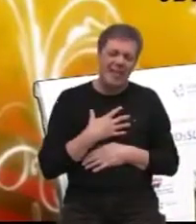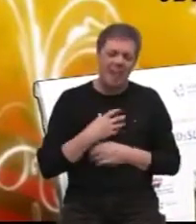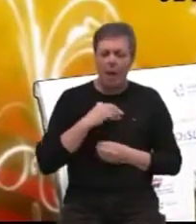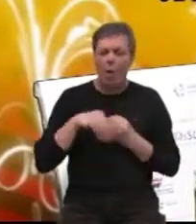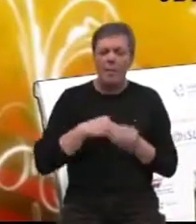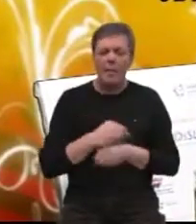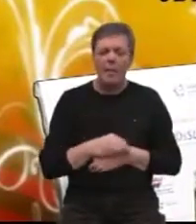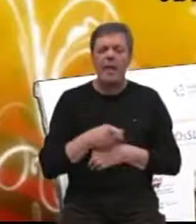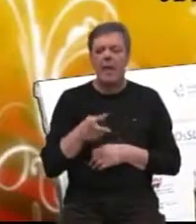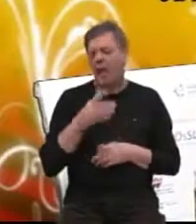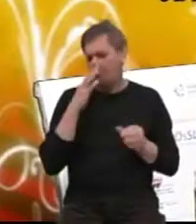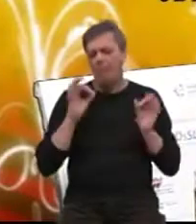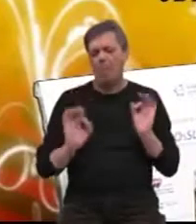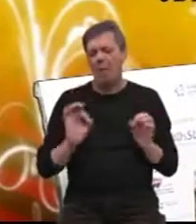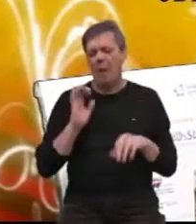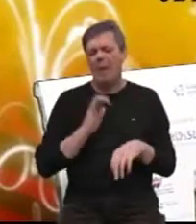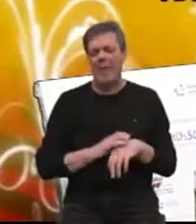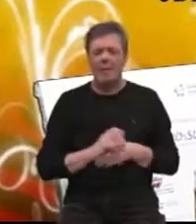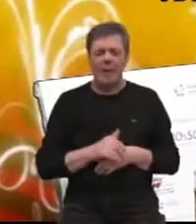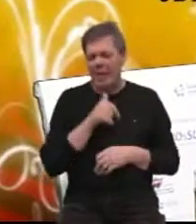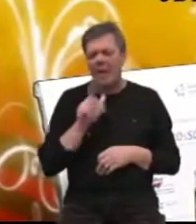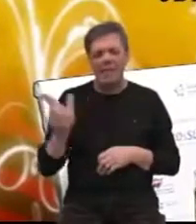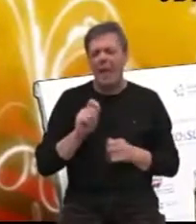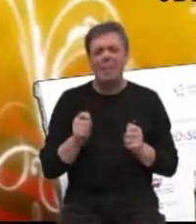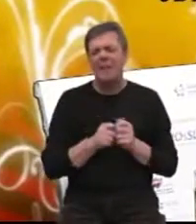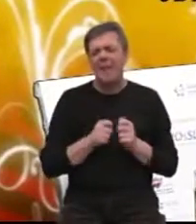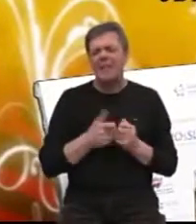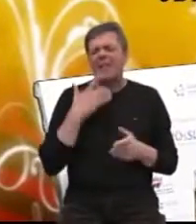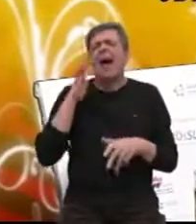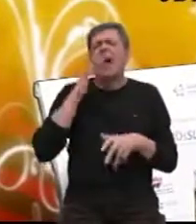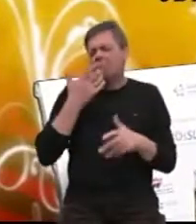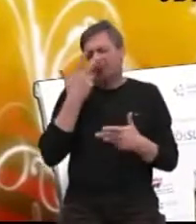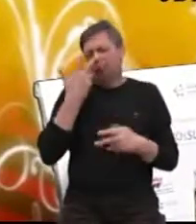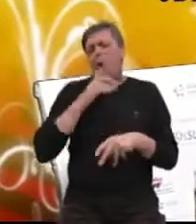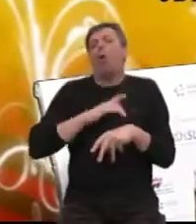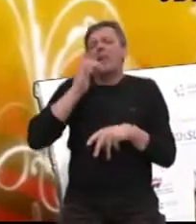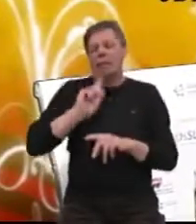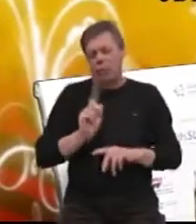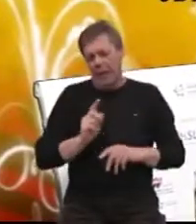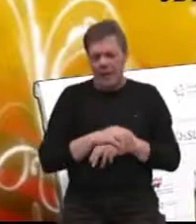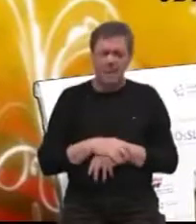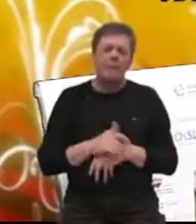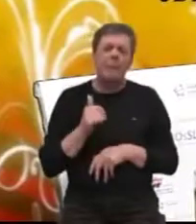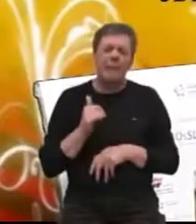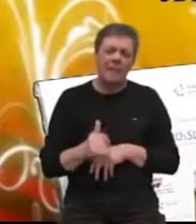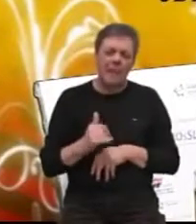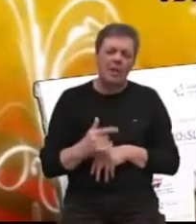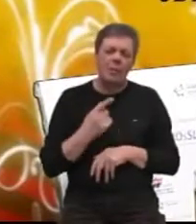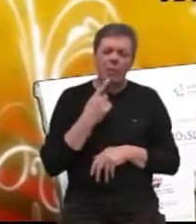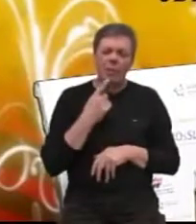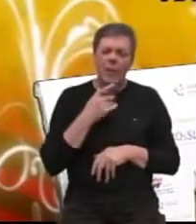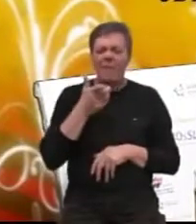obitelji, je normalna tema i nema veze sa delikatnošću. Prema tome, danas ćemo vas probati